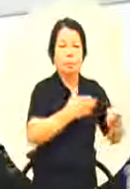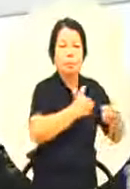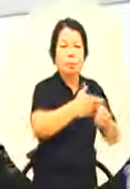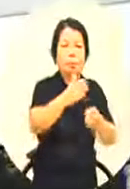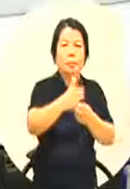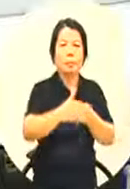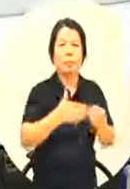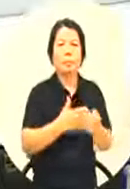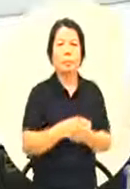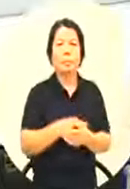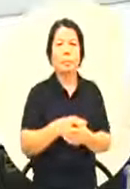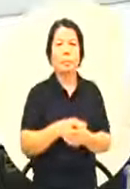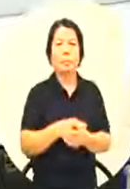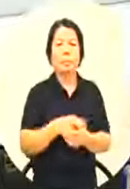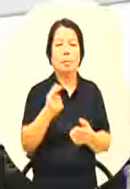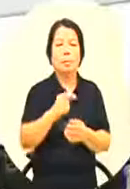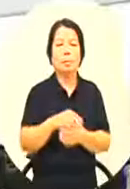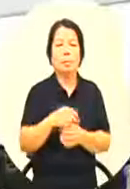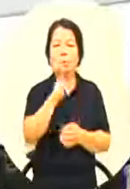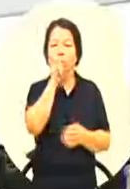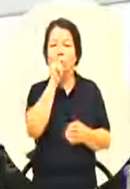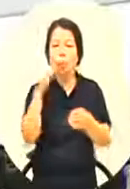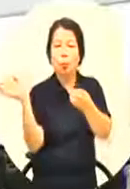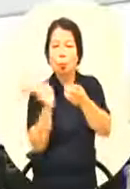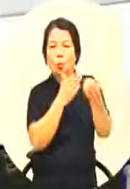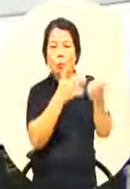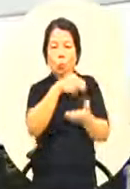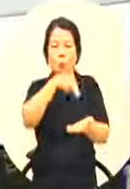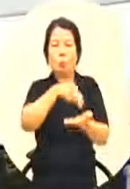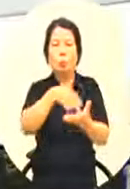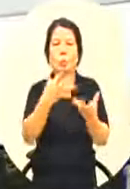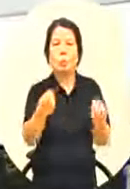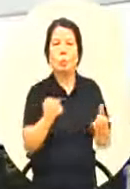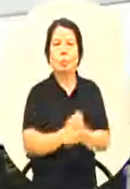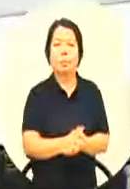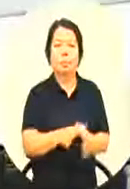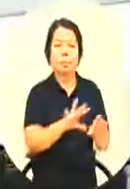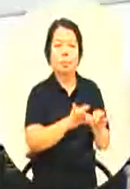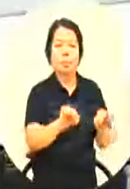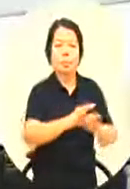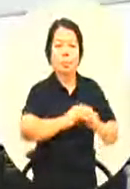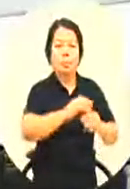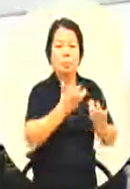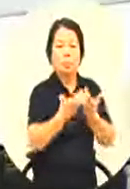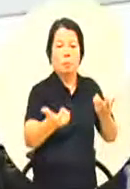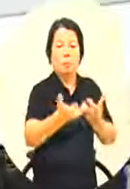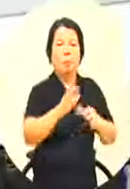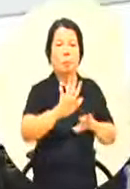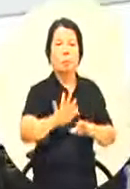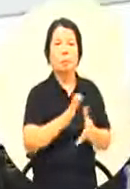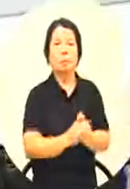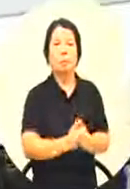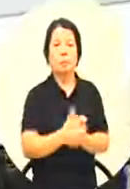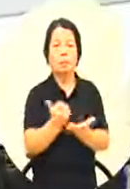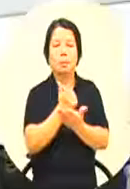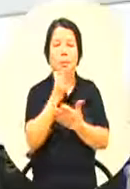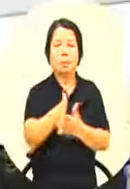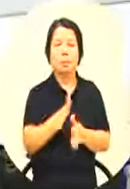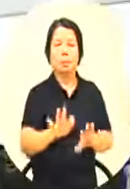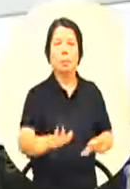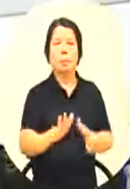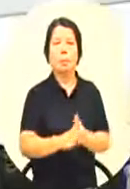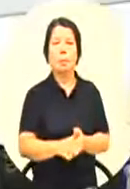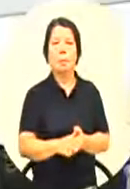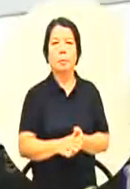没有比雨球还多所以他们的地板呢 是都有分隔的那我想请问一下 目前